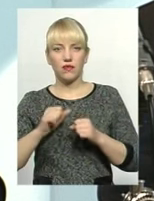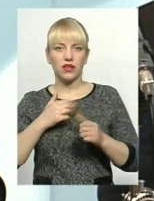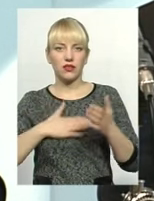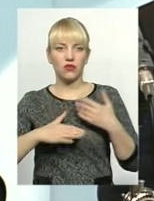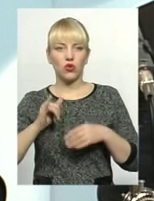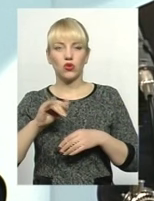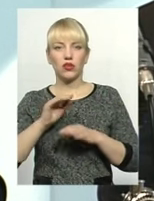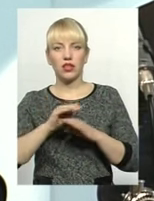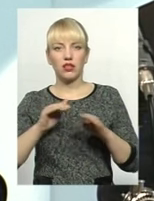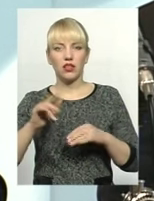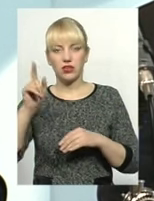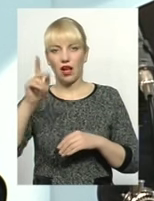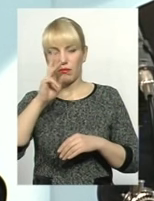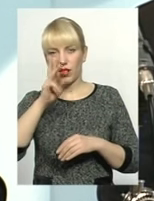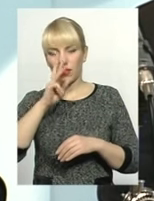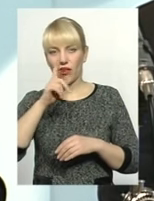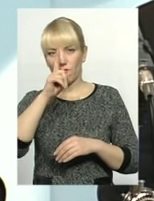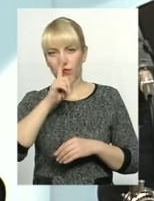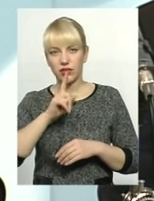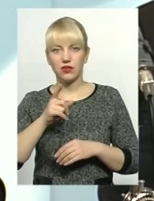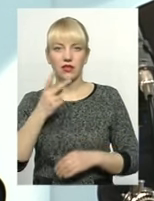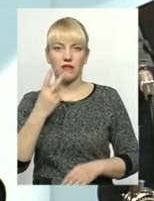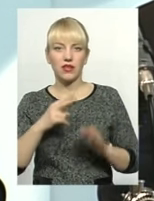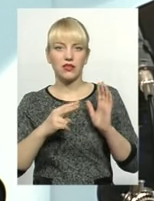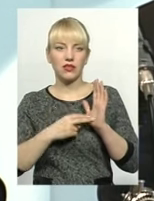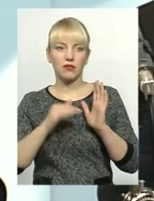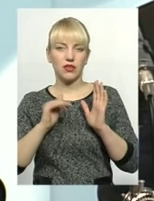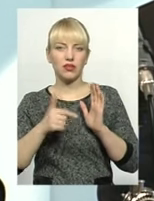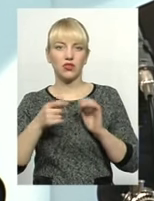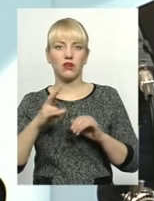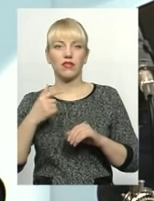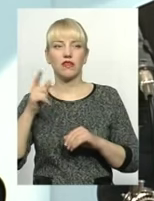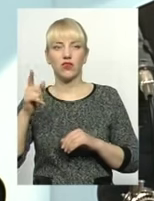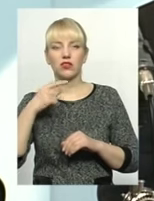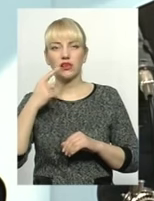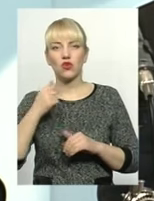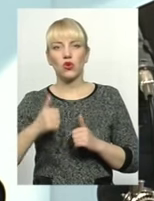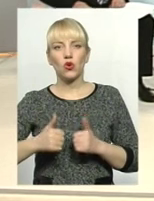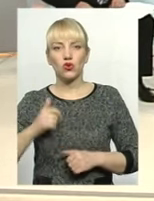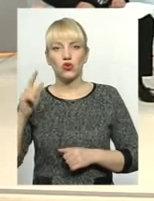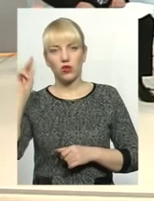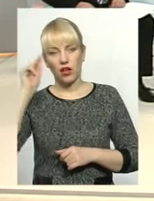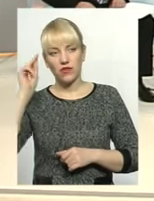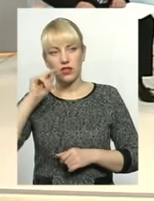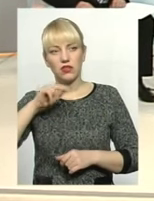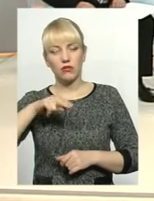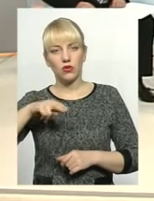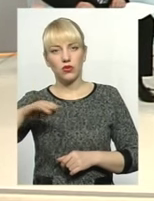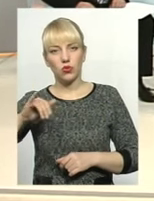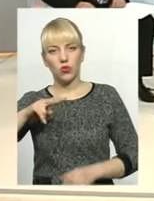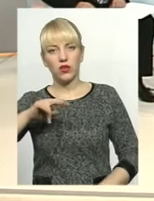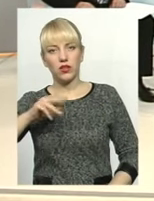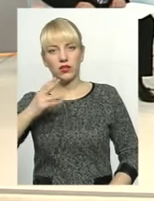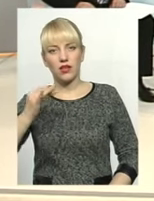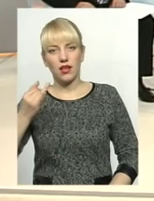місяць 27 тисяч гривень. Я думаю, що вони з гордістю скажуть, що я навчався в професійному ліцеї. Власне, в